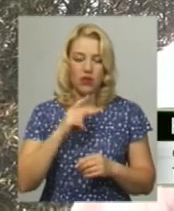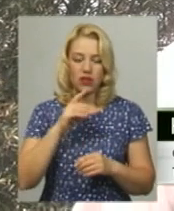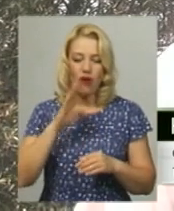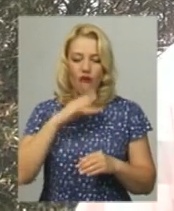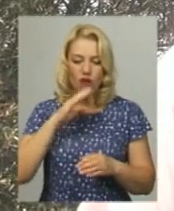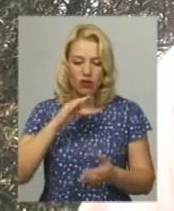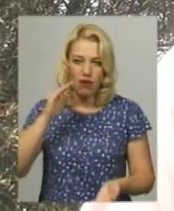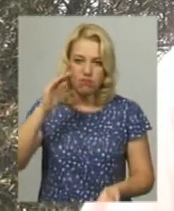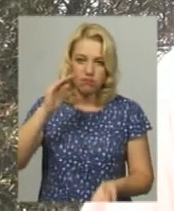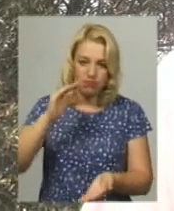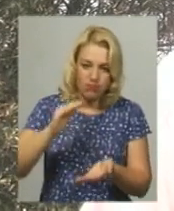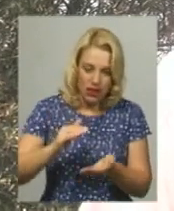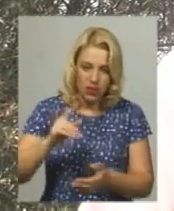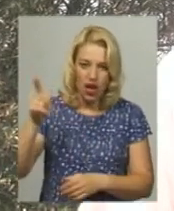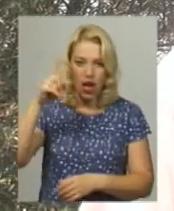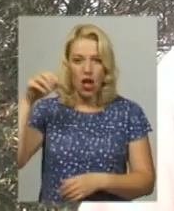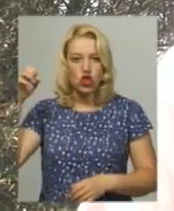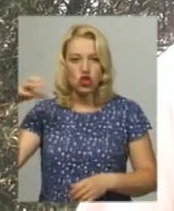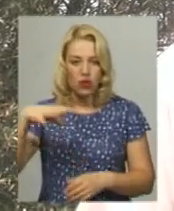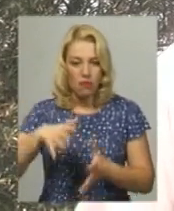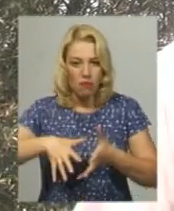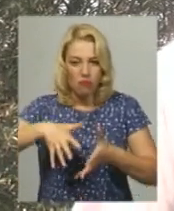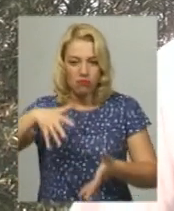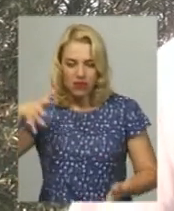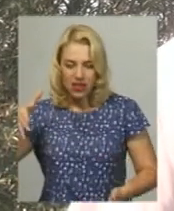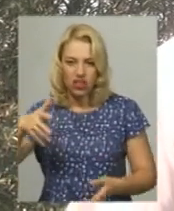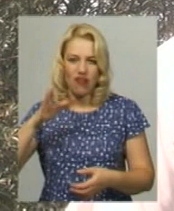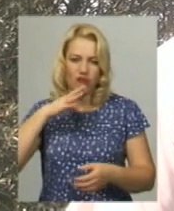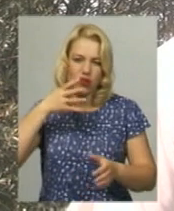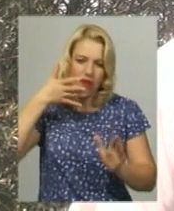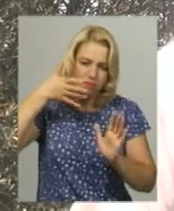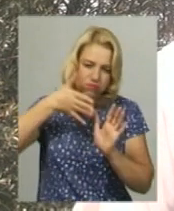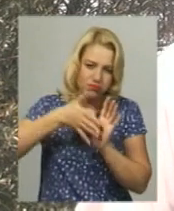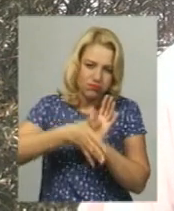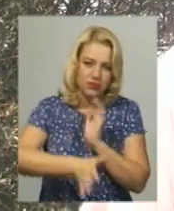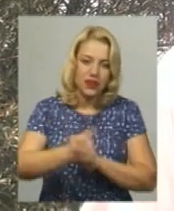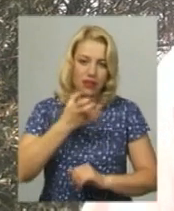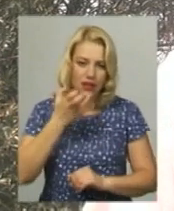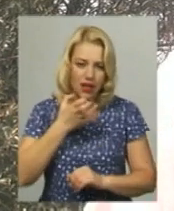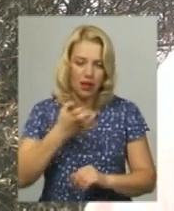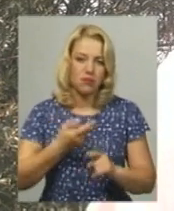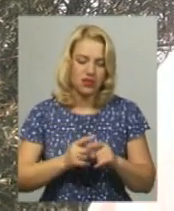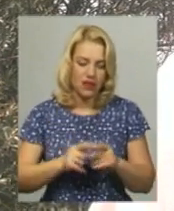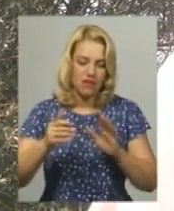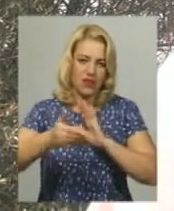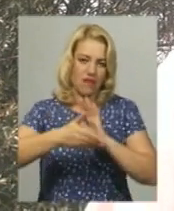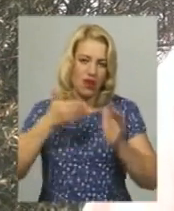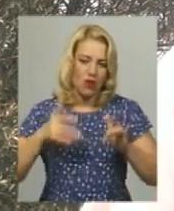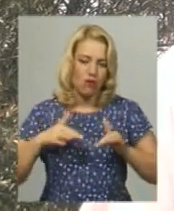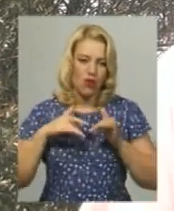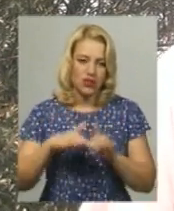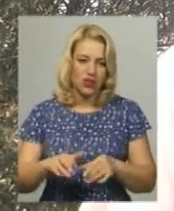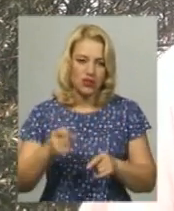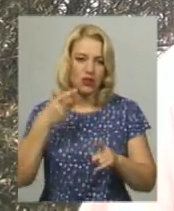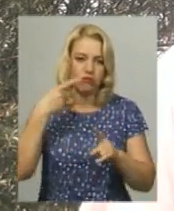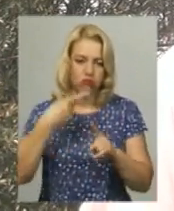вода прогрівається місцями до самого дна, і це ясно, що викликає якісь процеси. Плюс скидаються